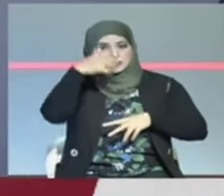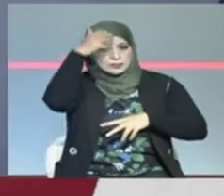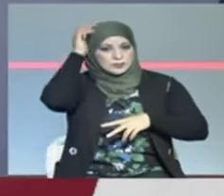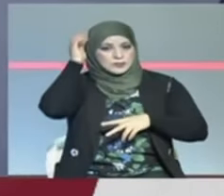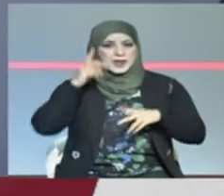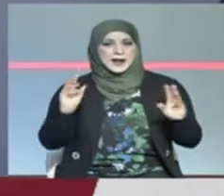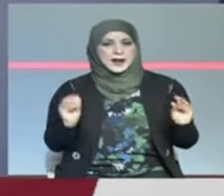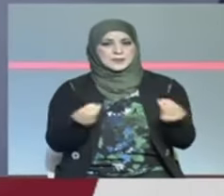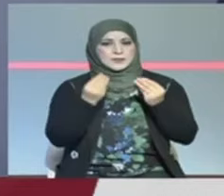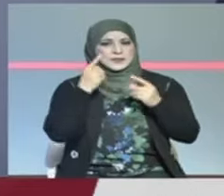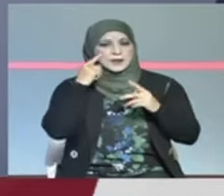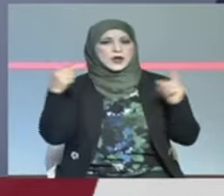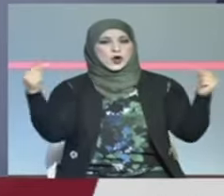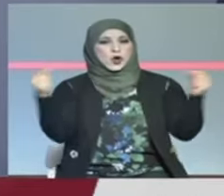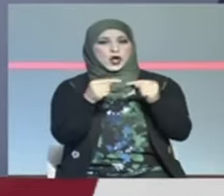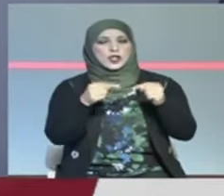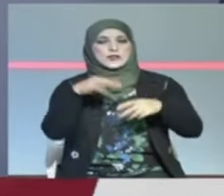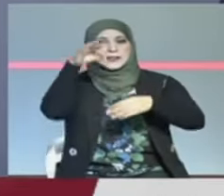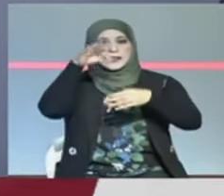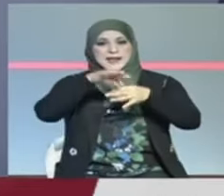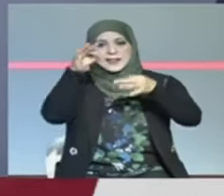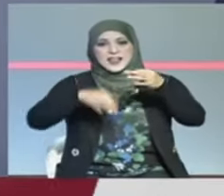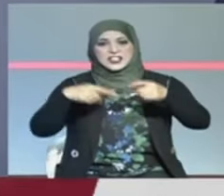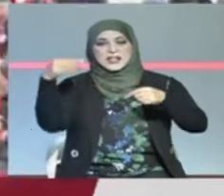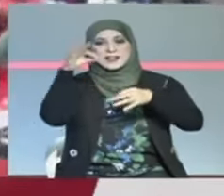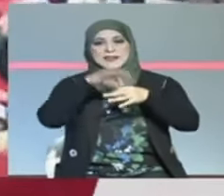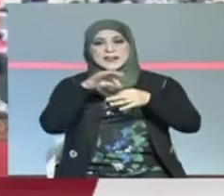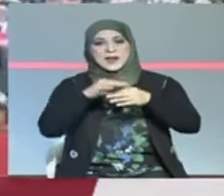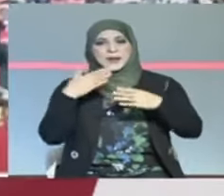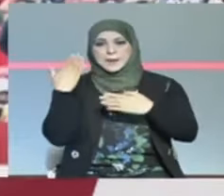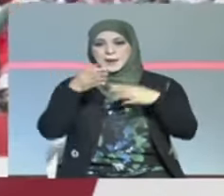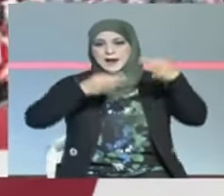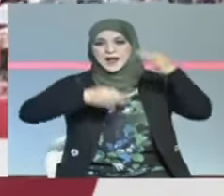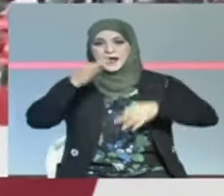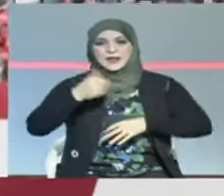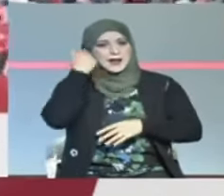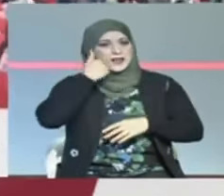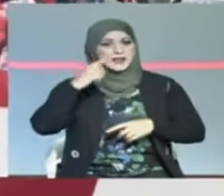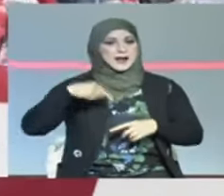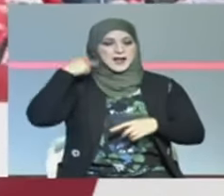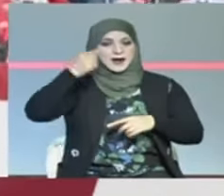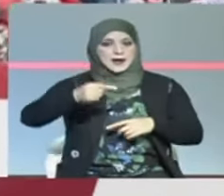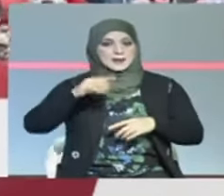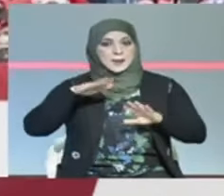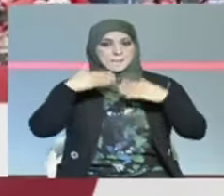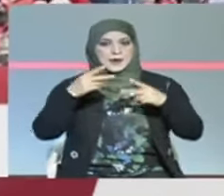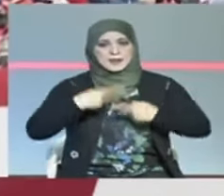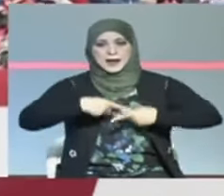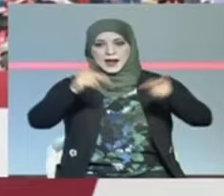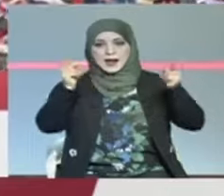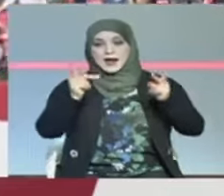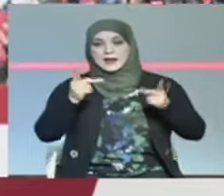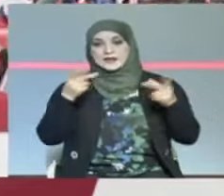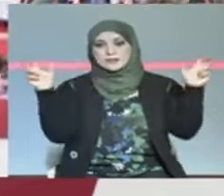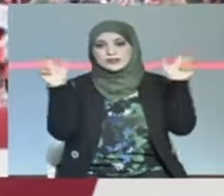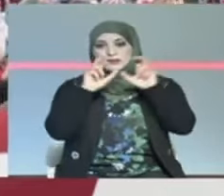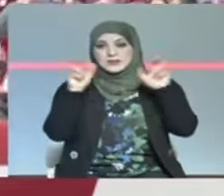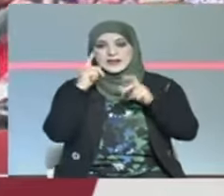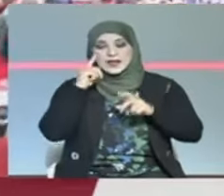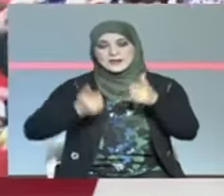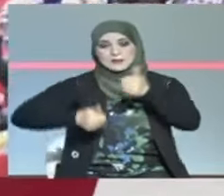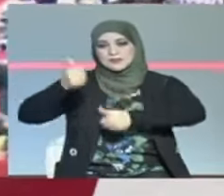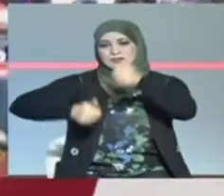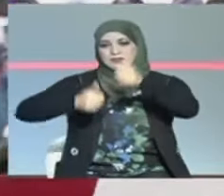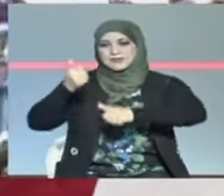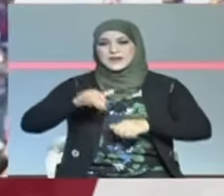ستبدأ في التعني في نتائج الانتخابات الأمريكية أمام القضاء يوم الأثنين القادم بعدما أعلنت وسيل علامة فوز منافسه